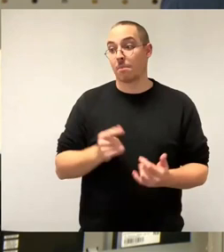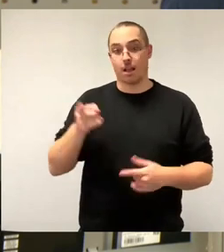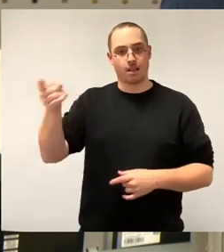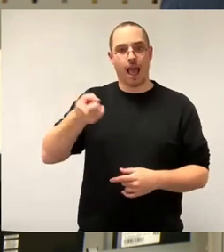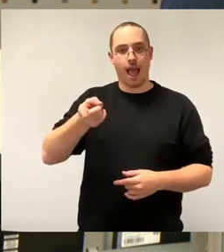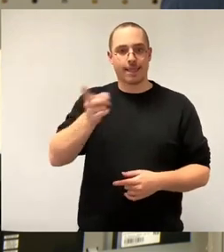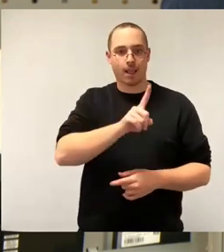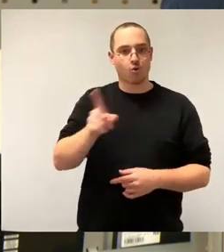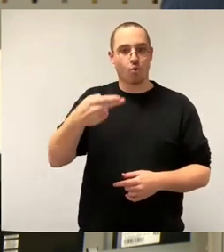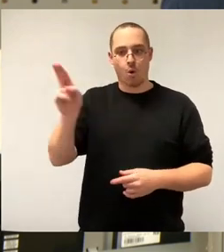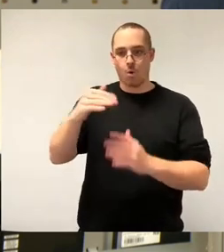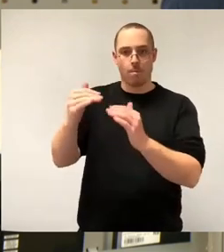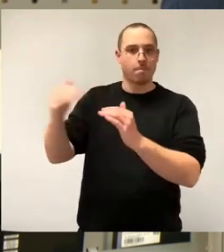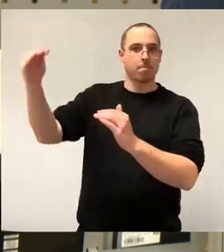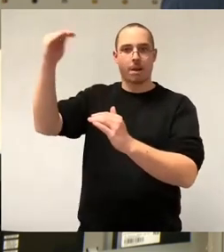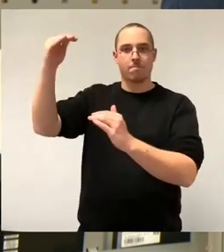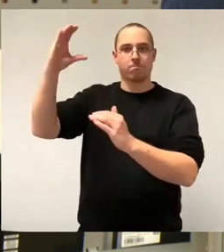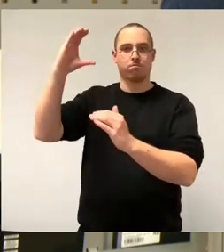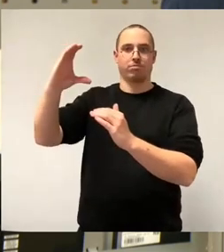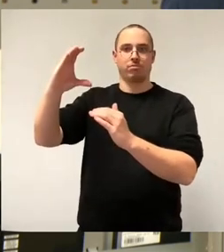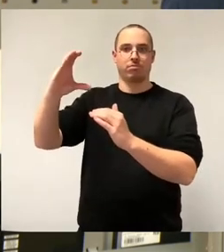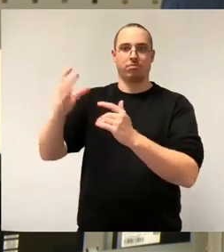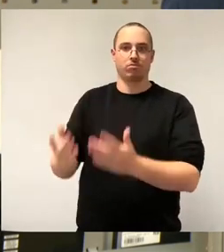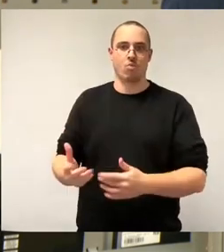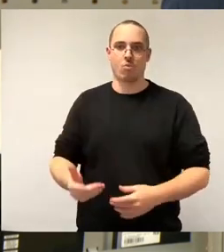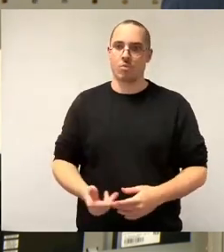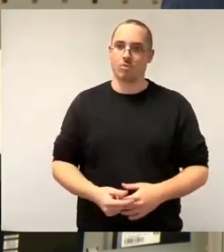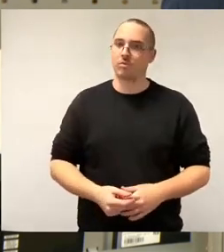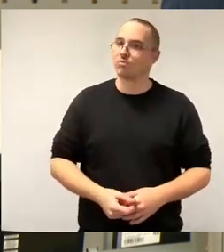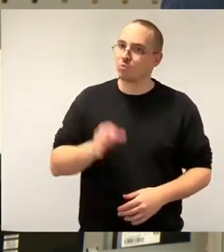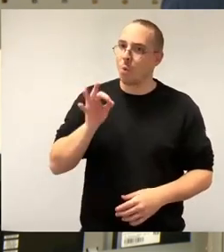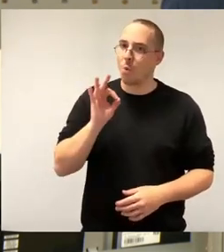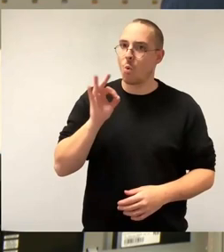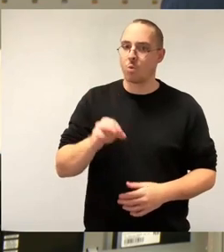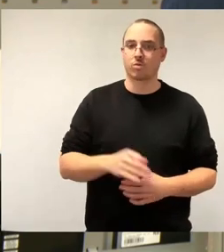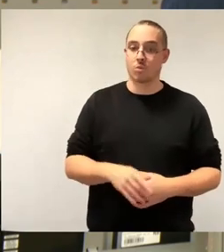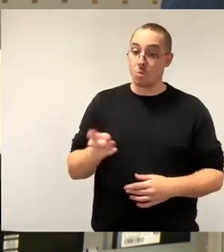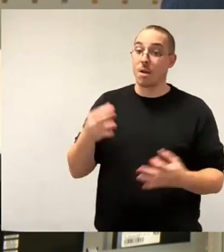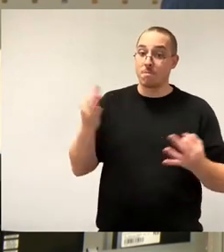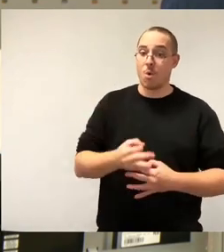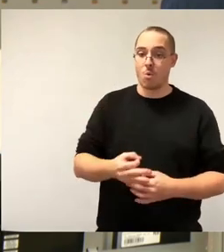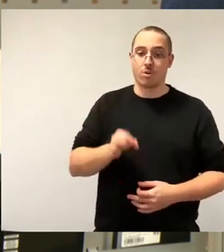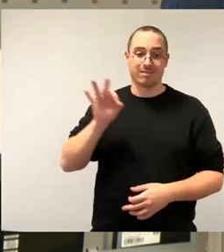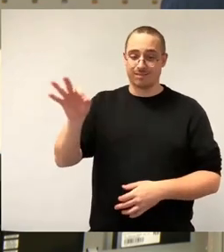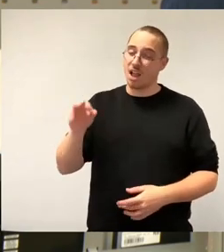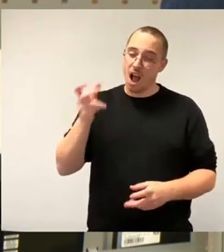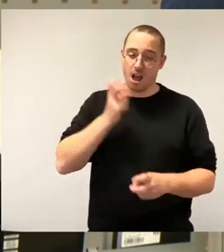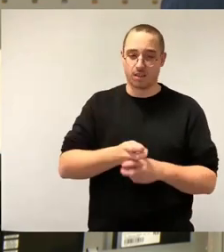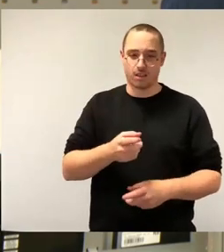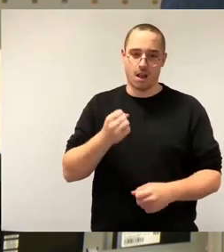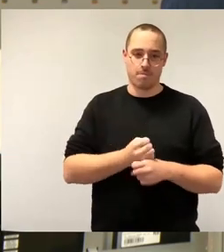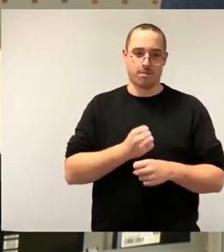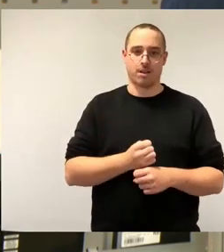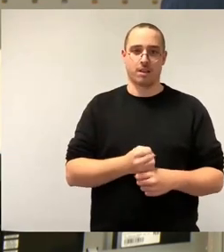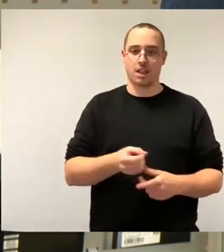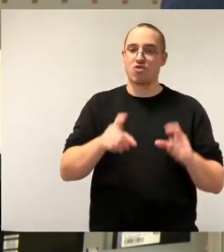notwendig, um überhaupt noch Leute dafür zu finden. Weil das ist nun mal eine sehr harte Tätigkeit. Das ist Schichtdienst. Das ist eine Tätigkeit, die